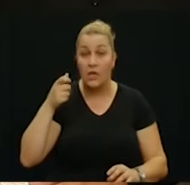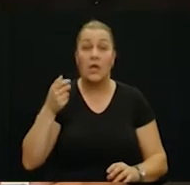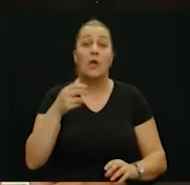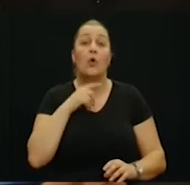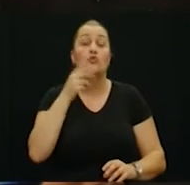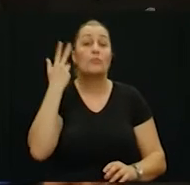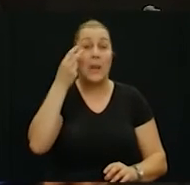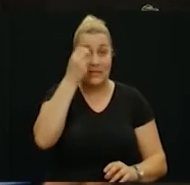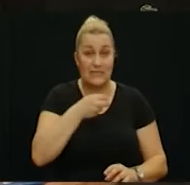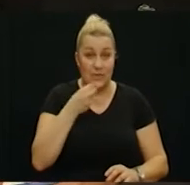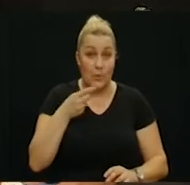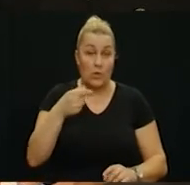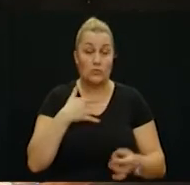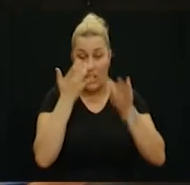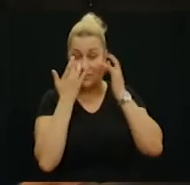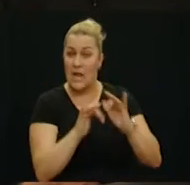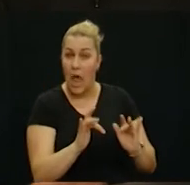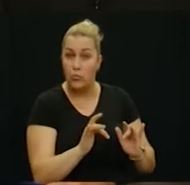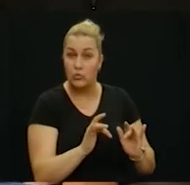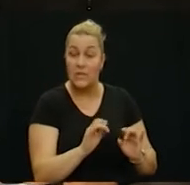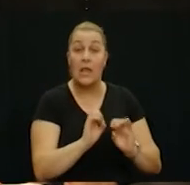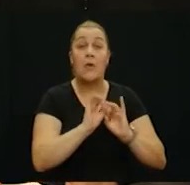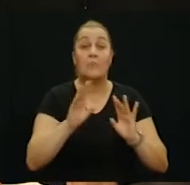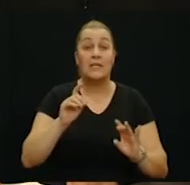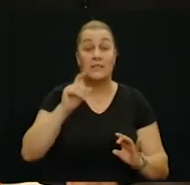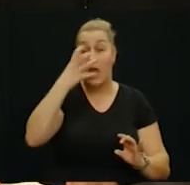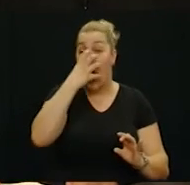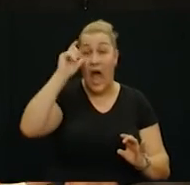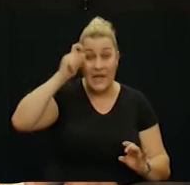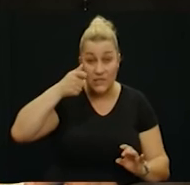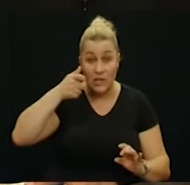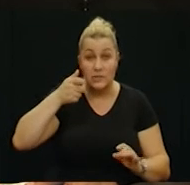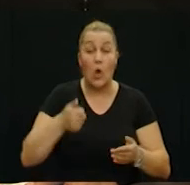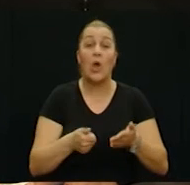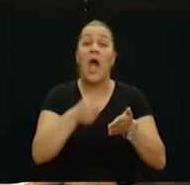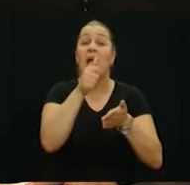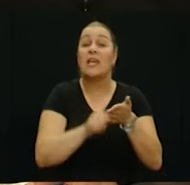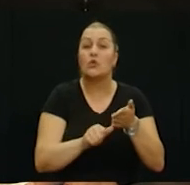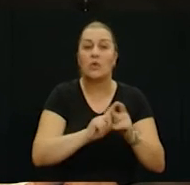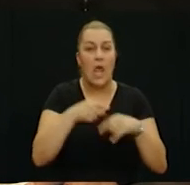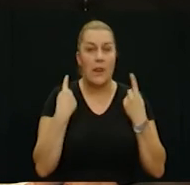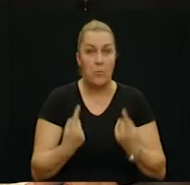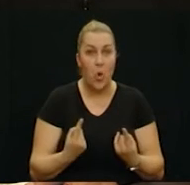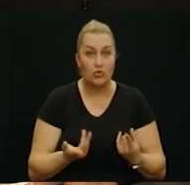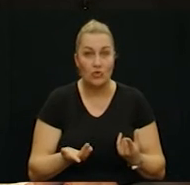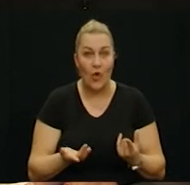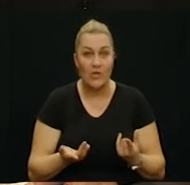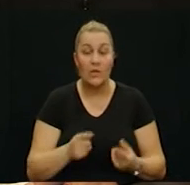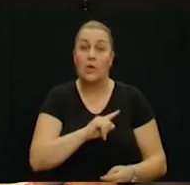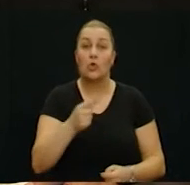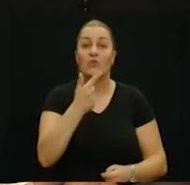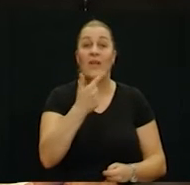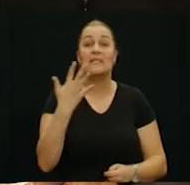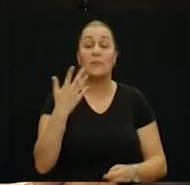srpske nacionalnosti i oni su nas napustili. Bez anestezijologa kirurgija ne postoji. Do